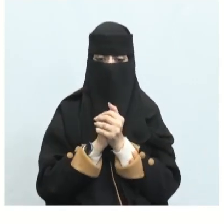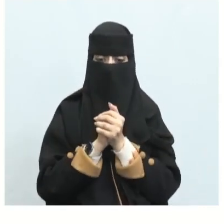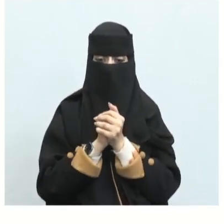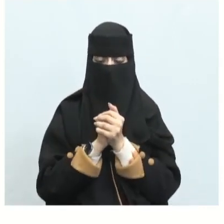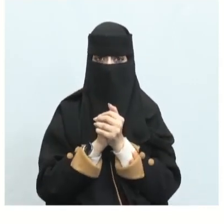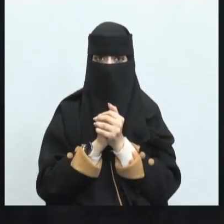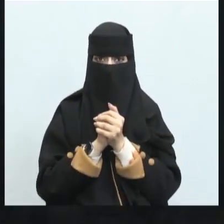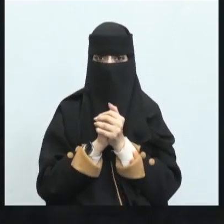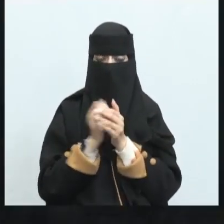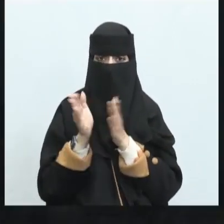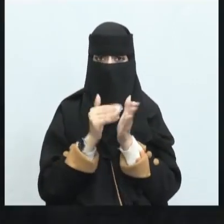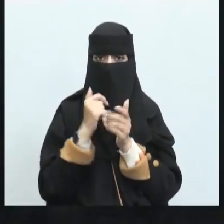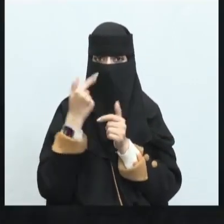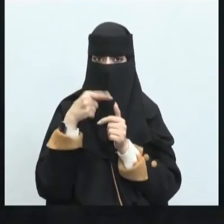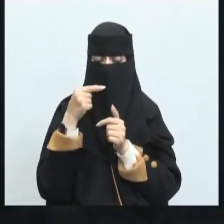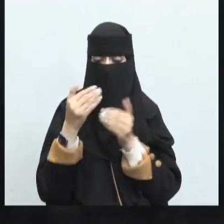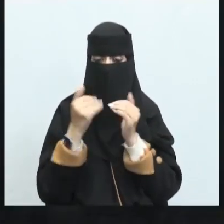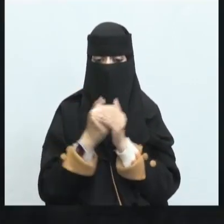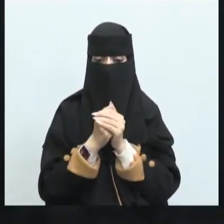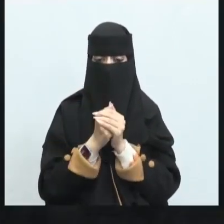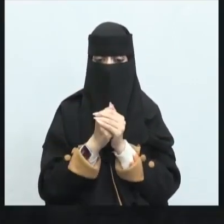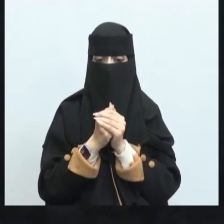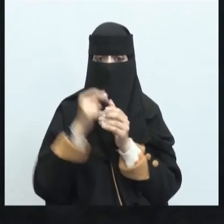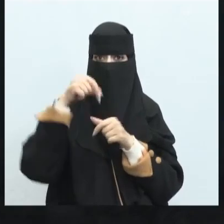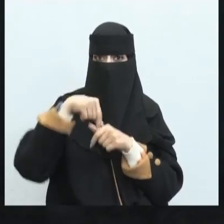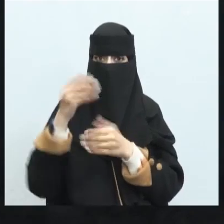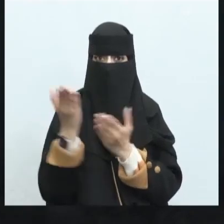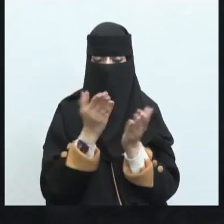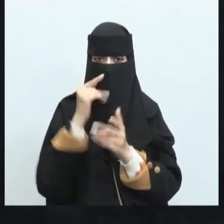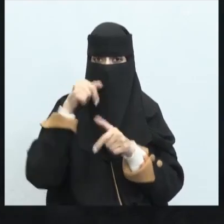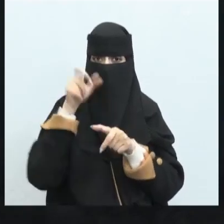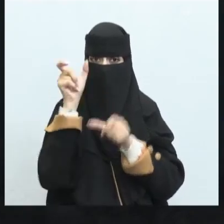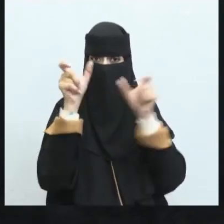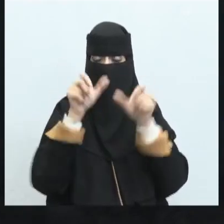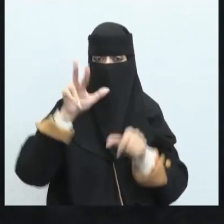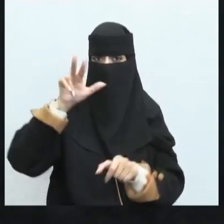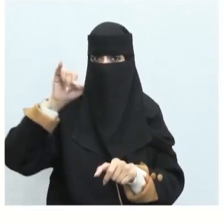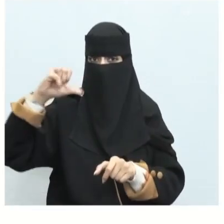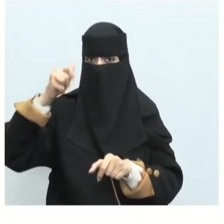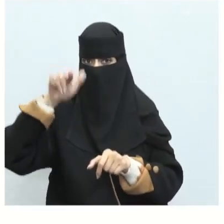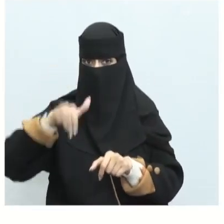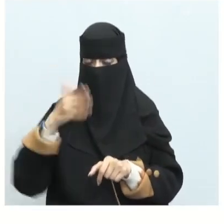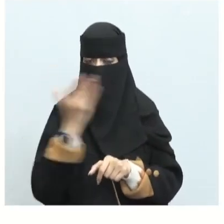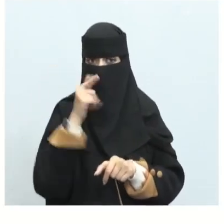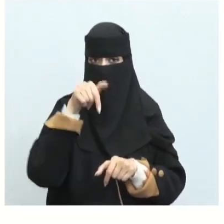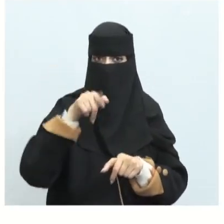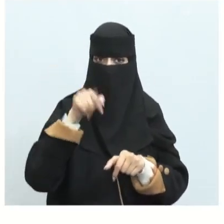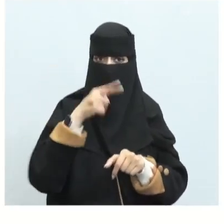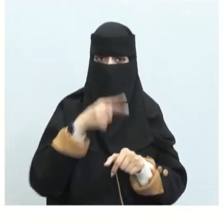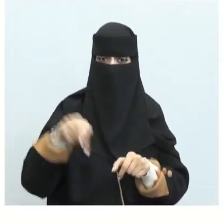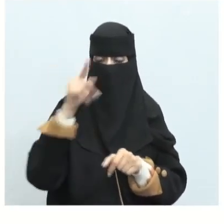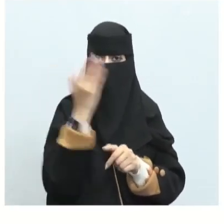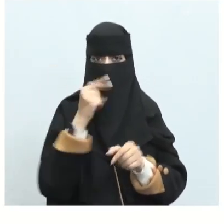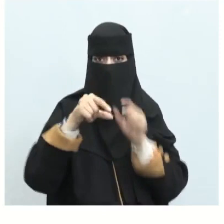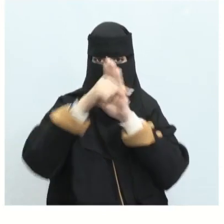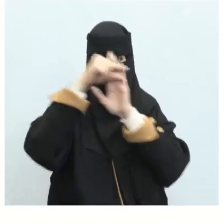والفخر ثم وصف الرحلة والناقة ثم بعد ذلك الغلب في الشعر ما يسمى بالوحدة الموضوعية في القصيدة ذلك أن القصيدة تدور حول